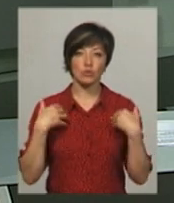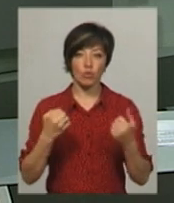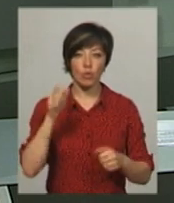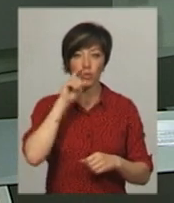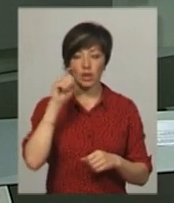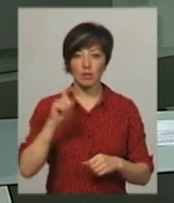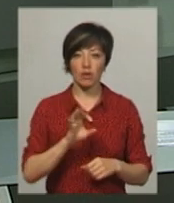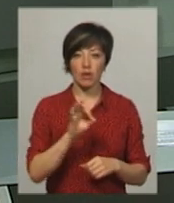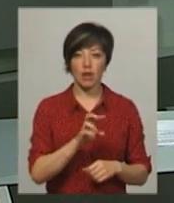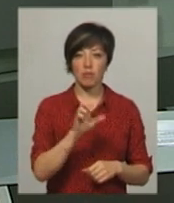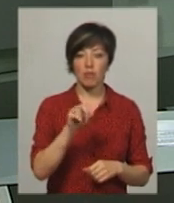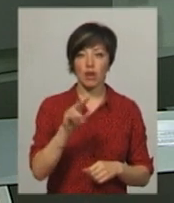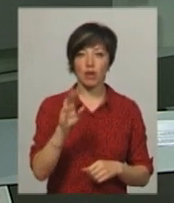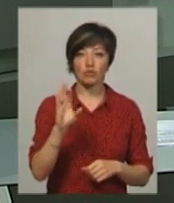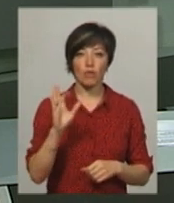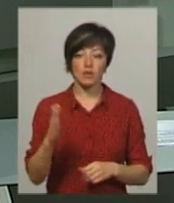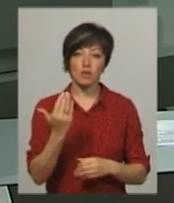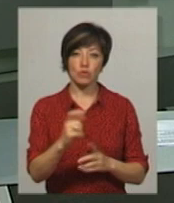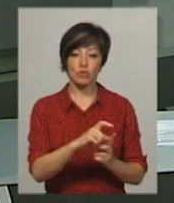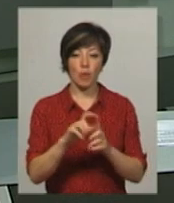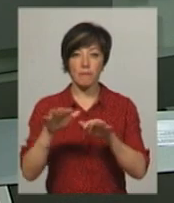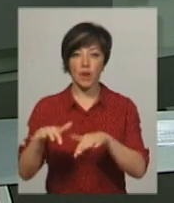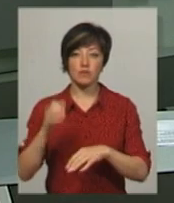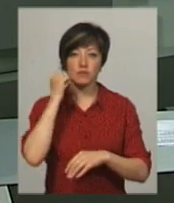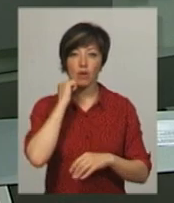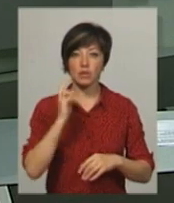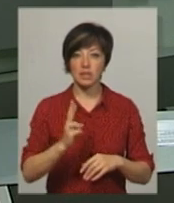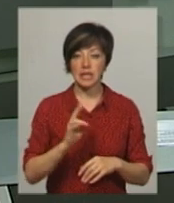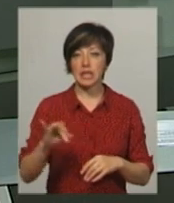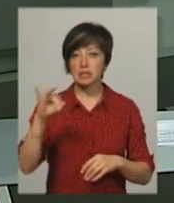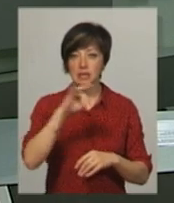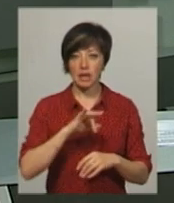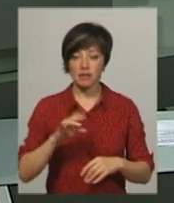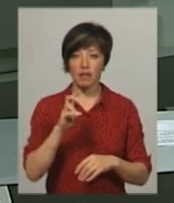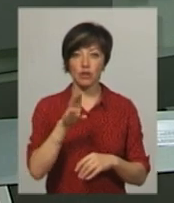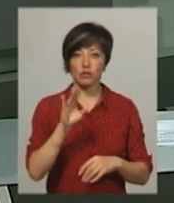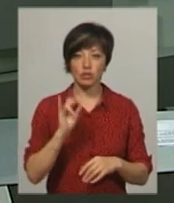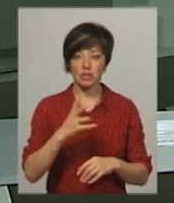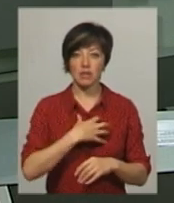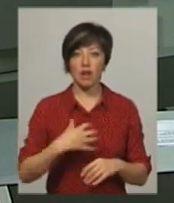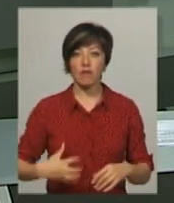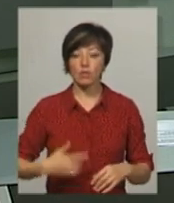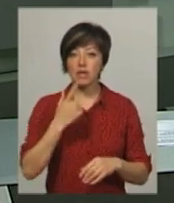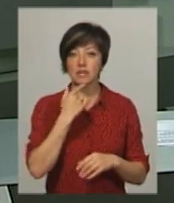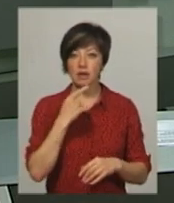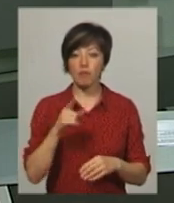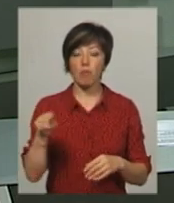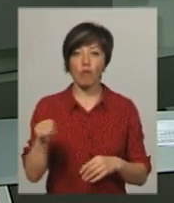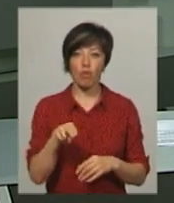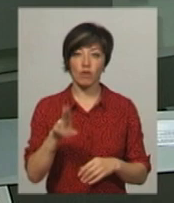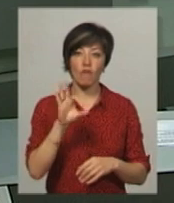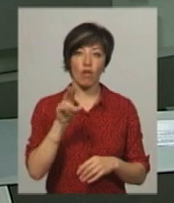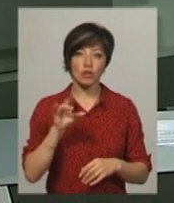України Олег Балашов. За його словами, пляжі у Староконстантинові, Ізяславі, Нетішині, Славуті, Красилові, Полонному,